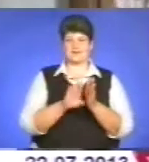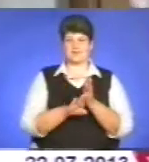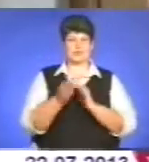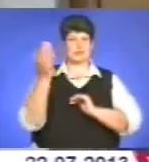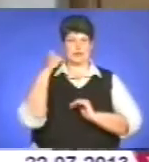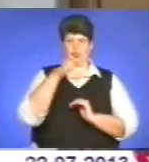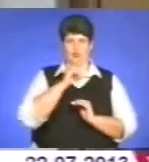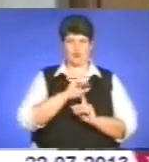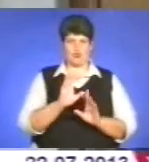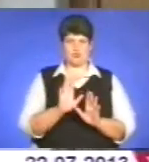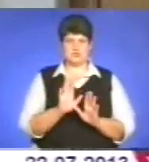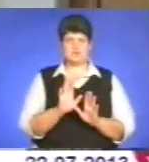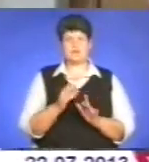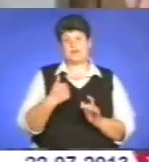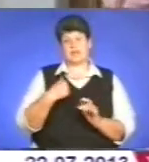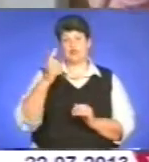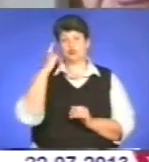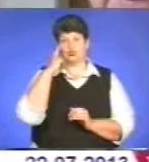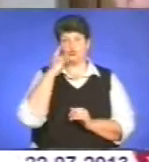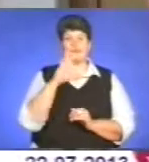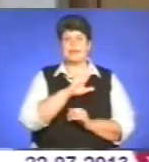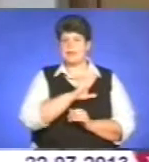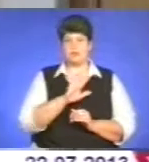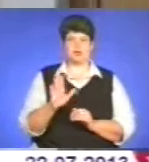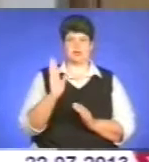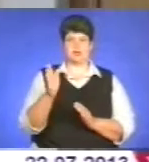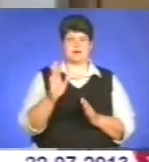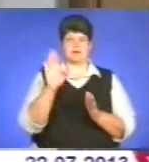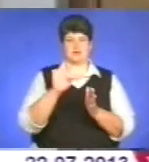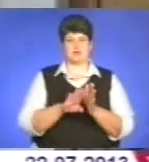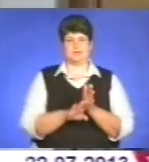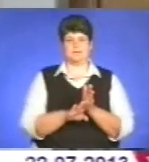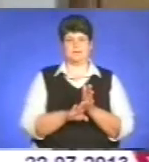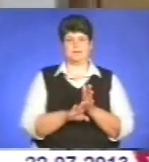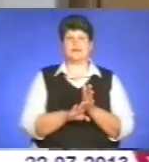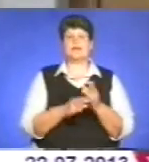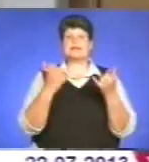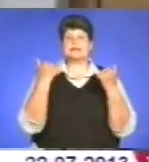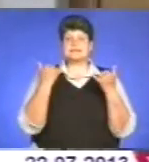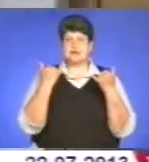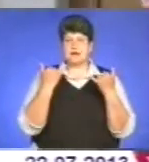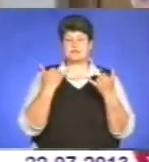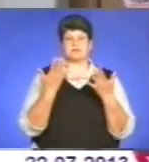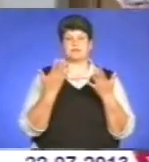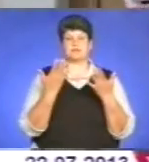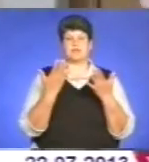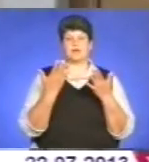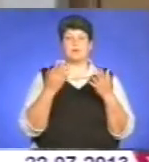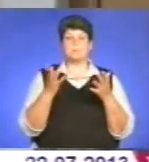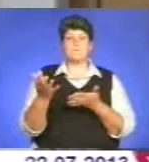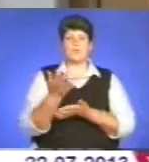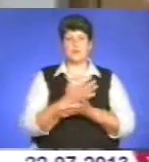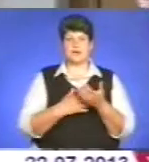минулому році. Я думаю, що вона і не буде гірша. Зараз так само по урожайності озимого ріпаку